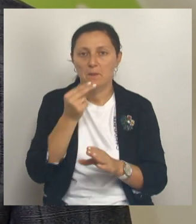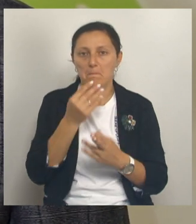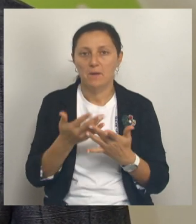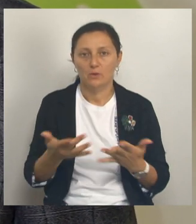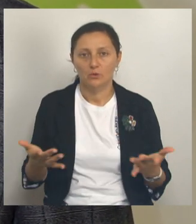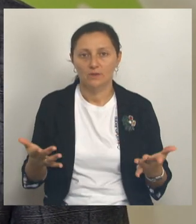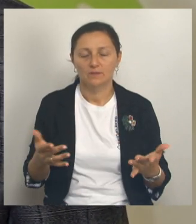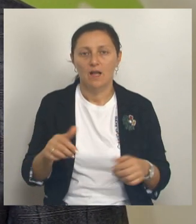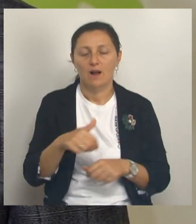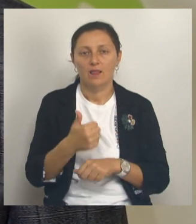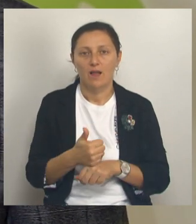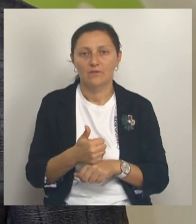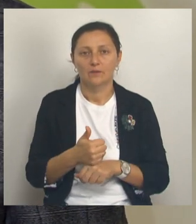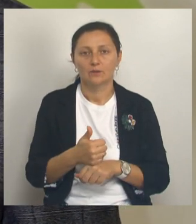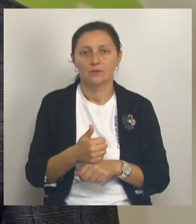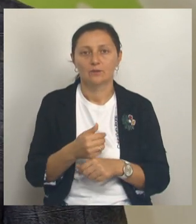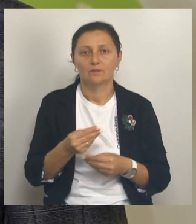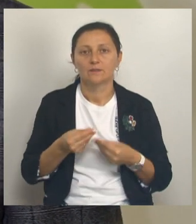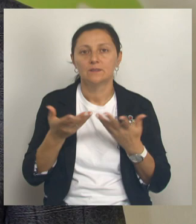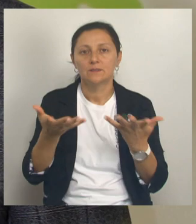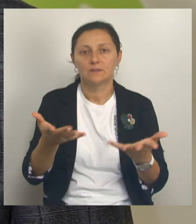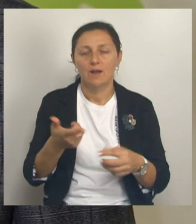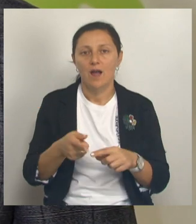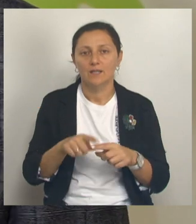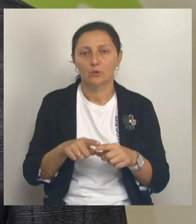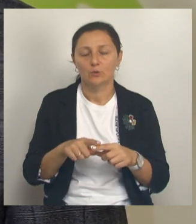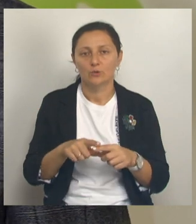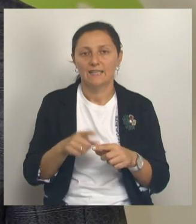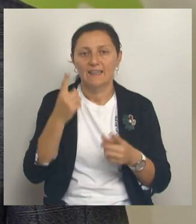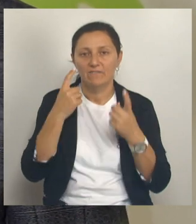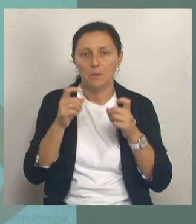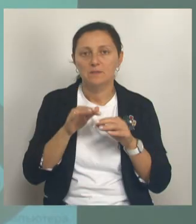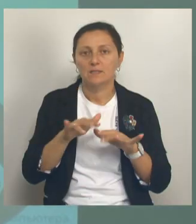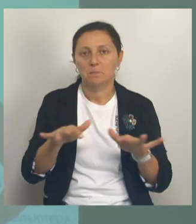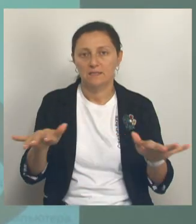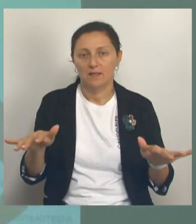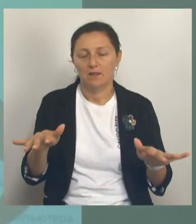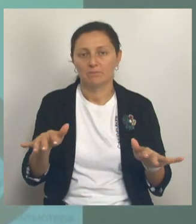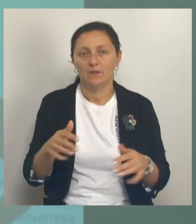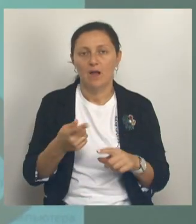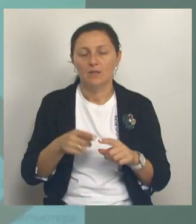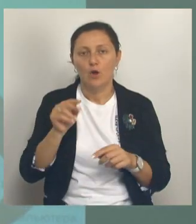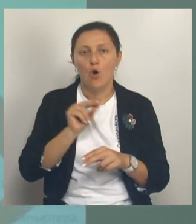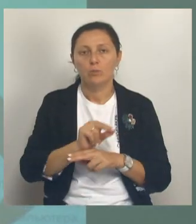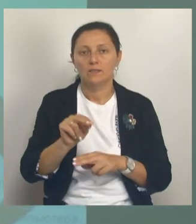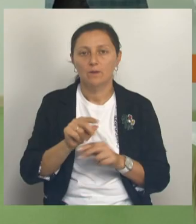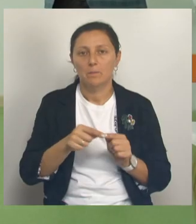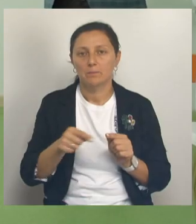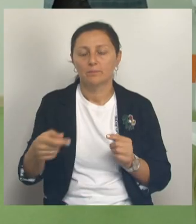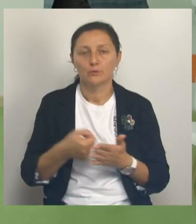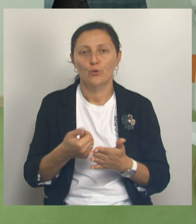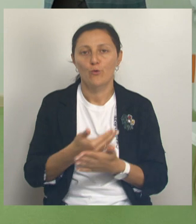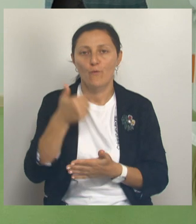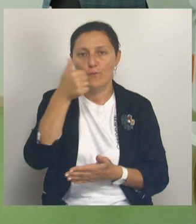самое главное – нести эту информацию дальше, распространяя именно достоверную. Образовательный этап продлится до Нового